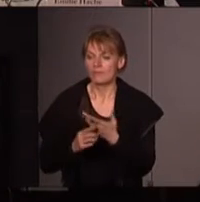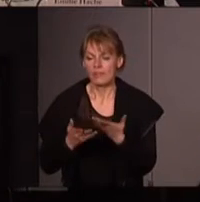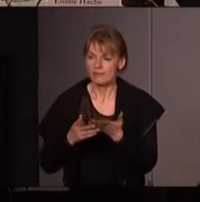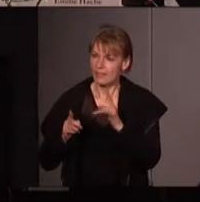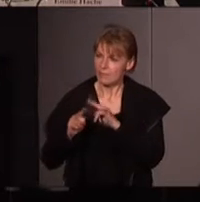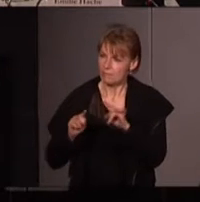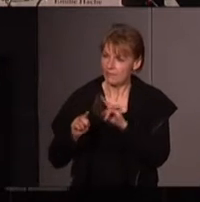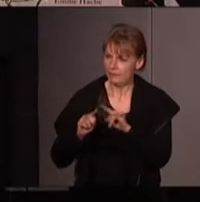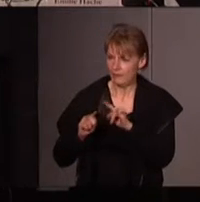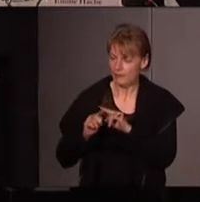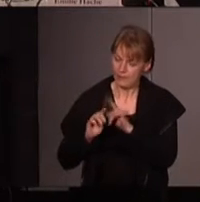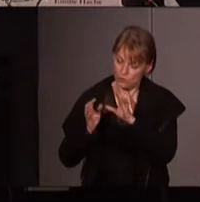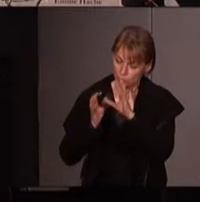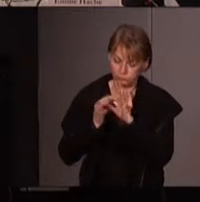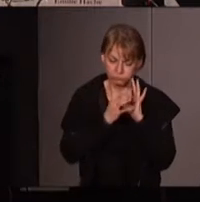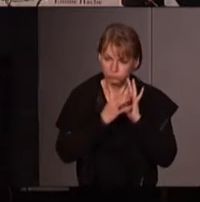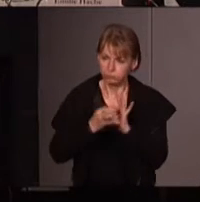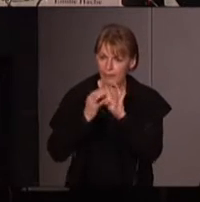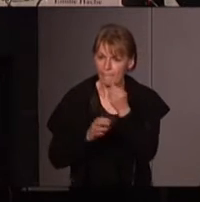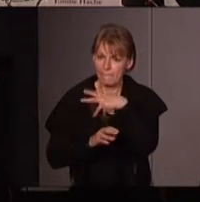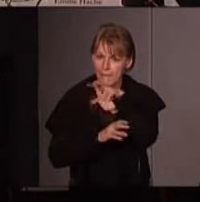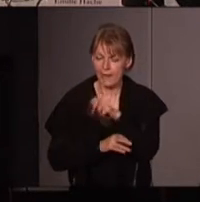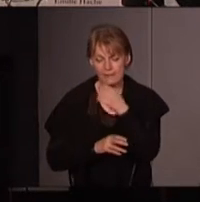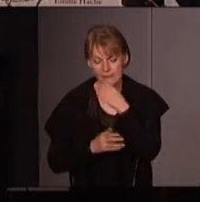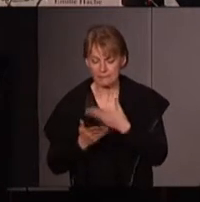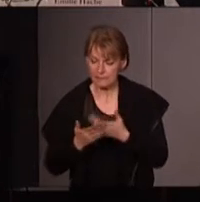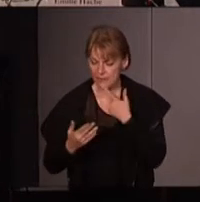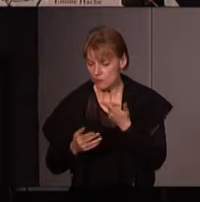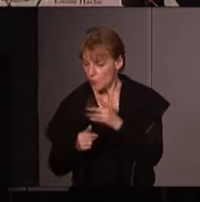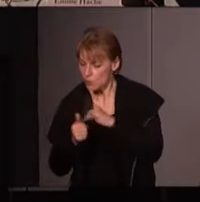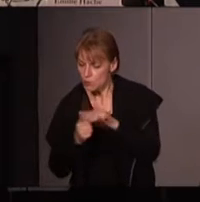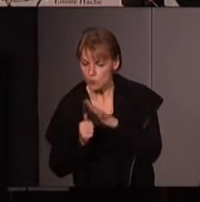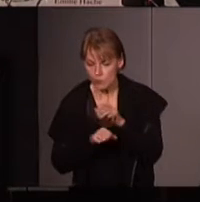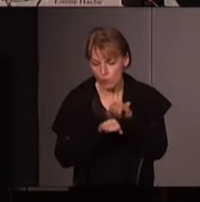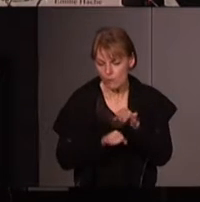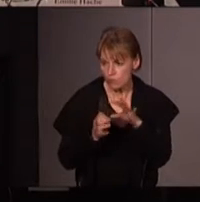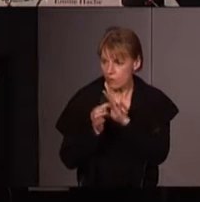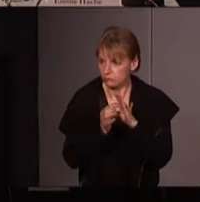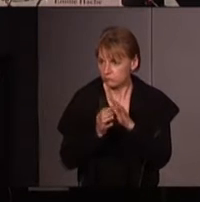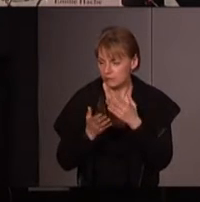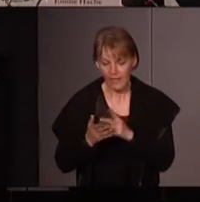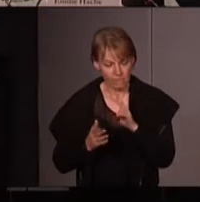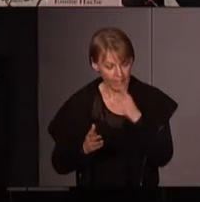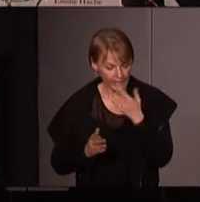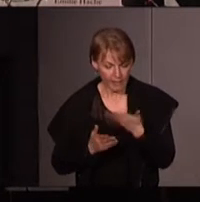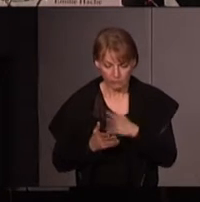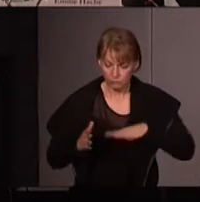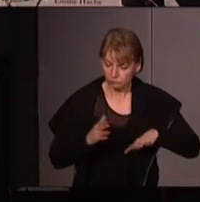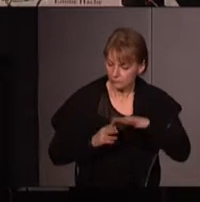inspirée de la théorie marxiste qui dit il y a des rapports sociaux de pouvoir il n'y pas une humanité qui a détérioré la nature